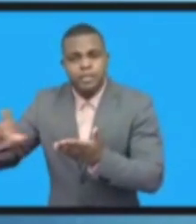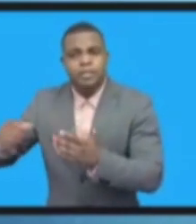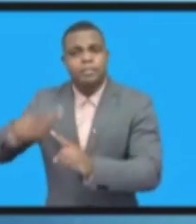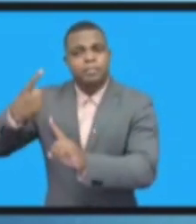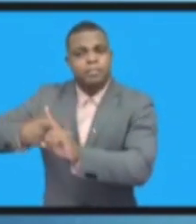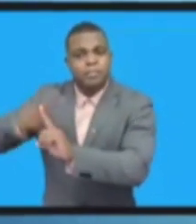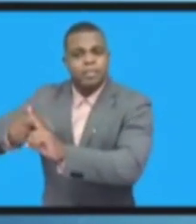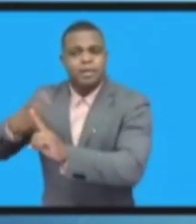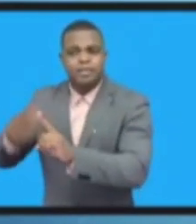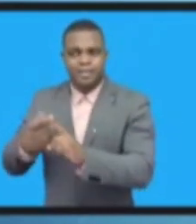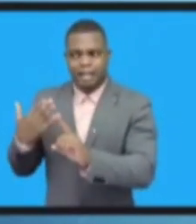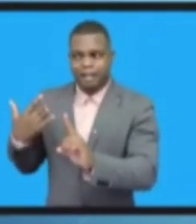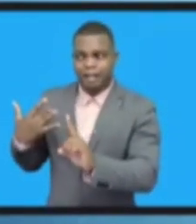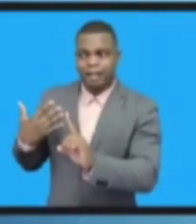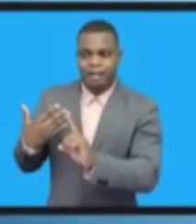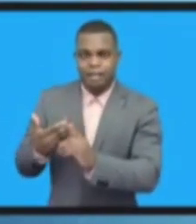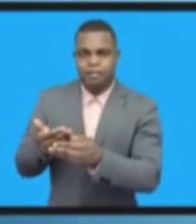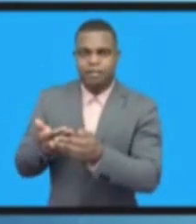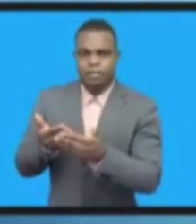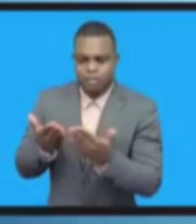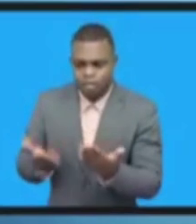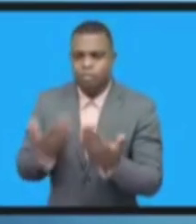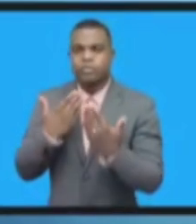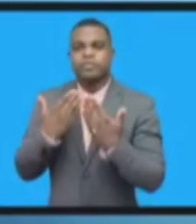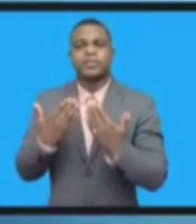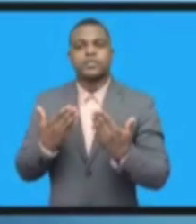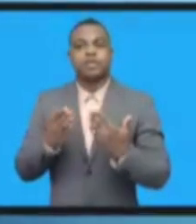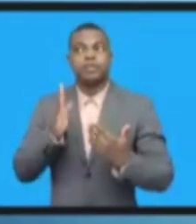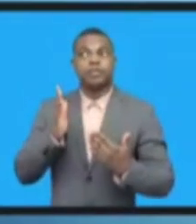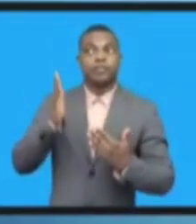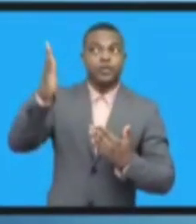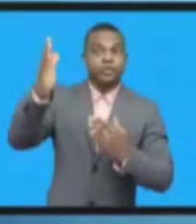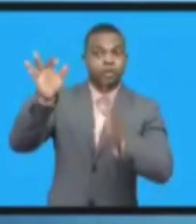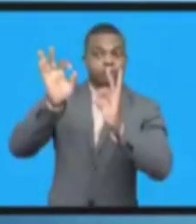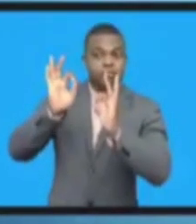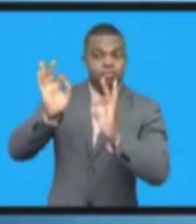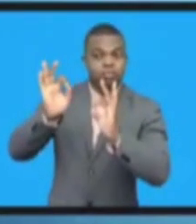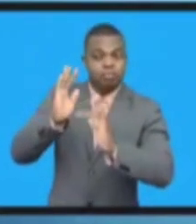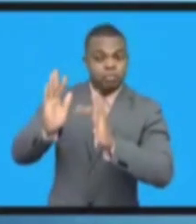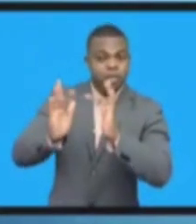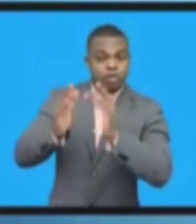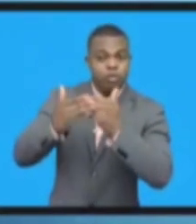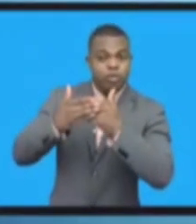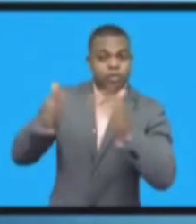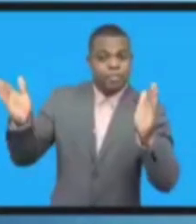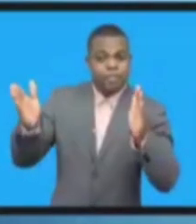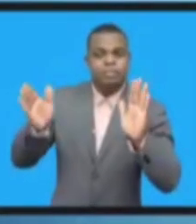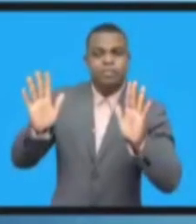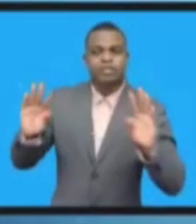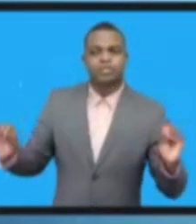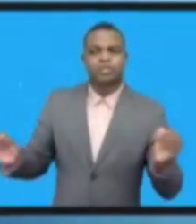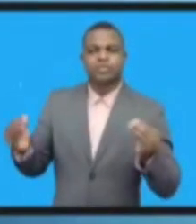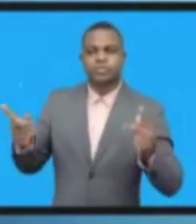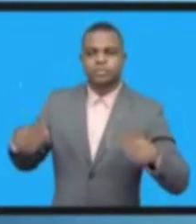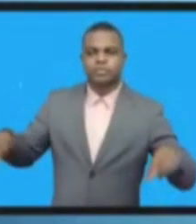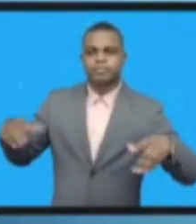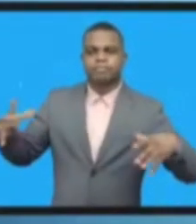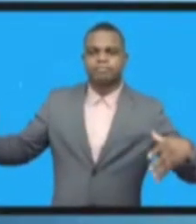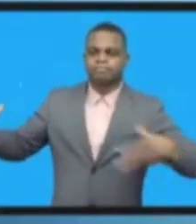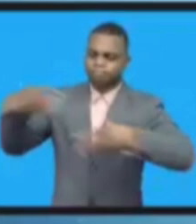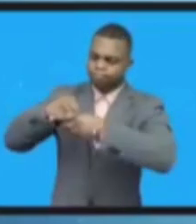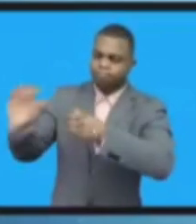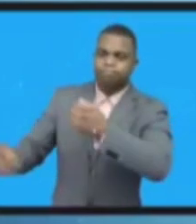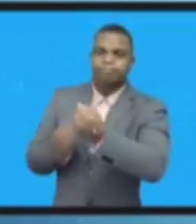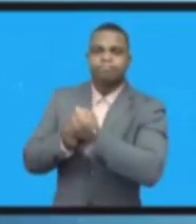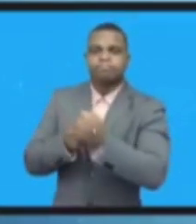Будущее, оно безопасное и, безусловно, открытый интернет. Им этот